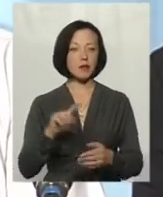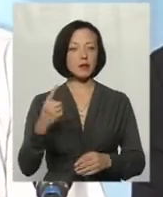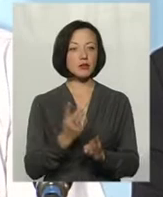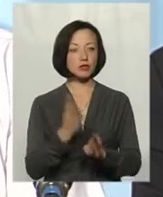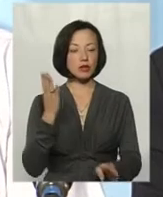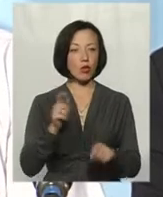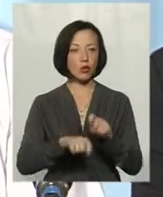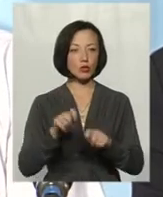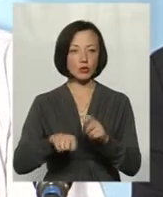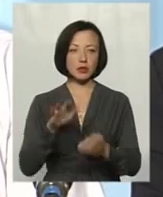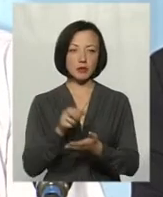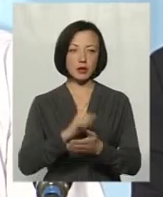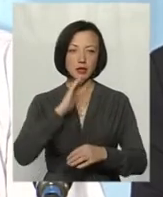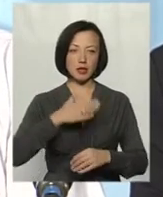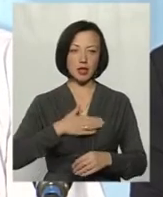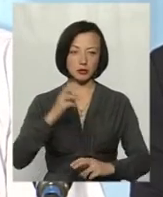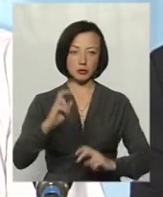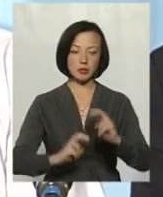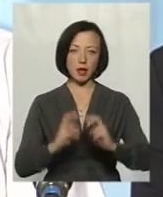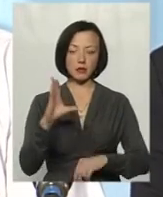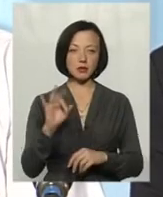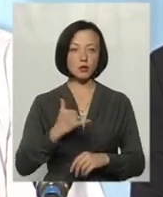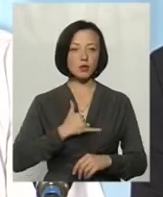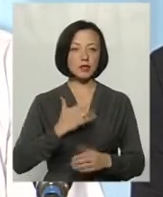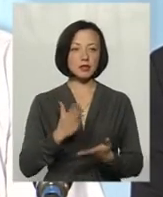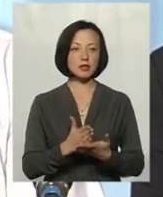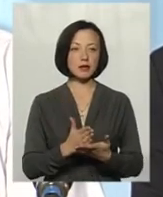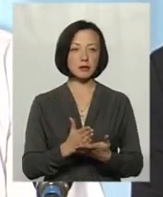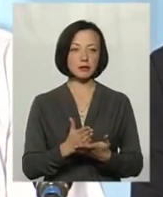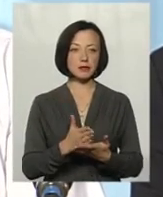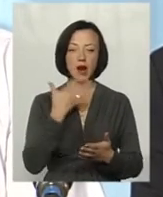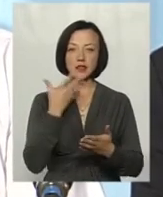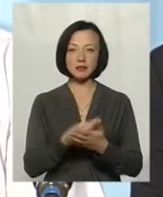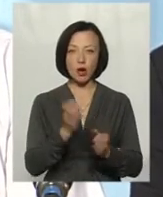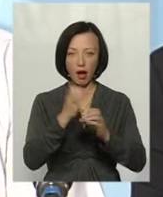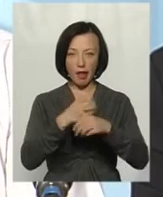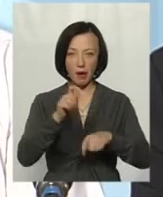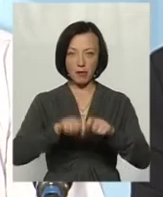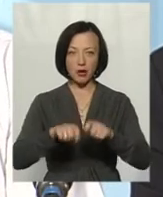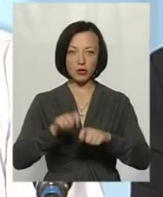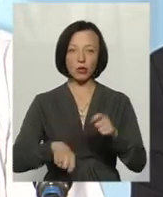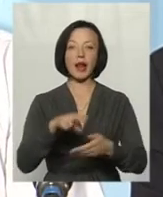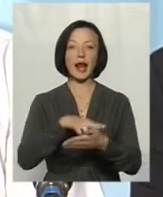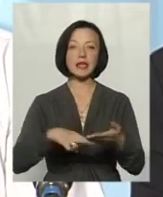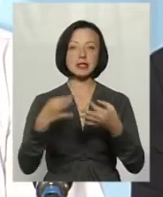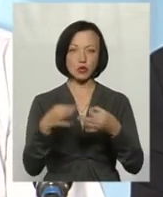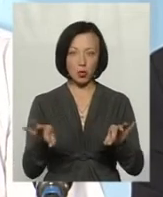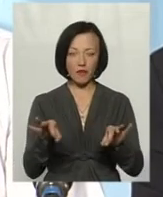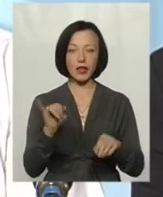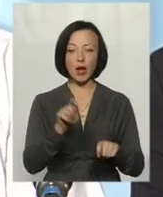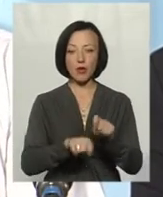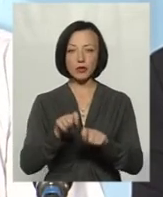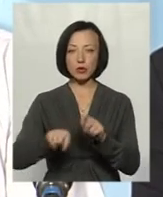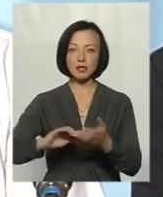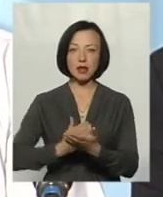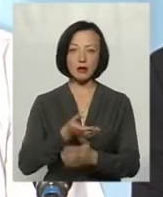займаємося наше підприємство. В нас є своя лабораторія, яка ліцензована, і, скажімо, контроль за